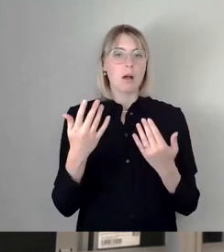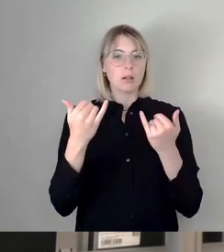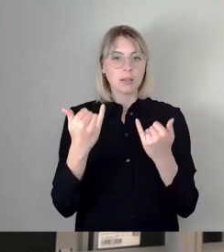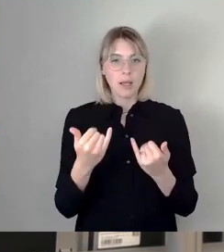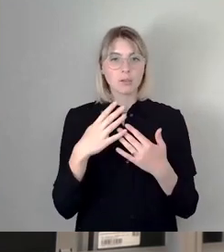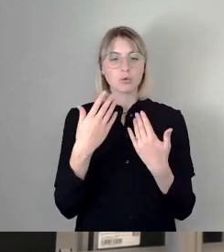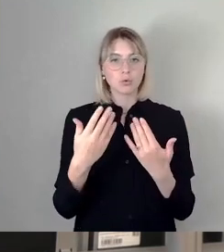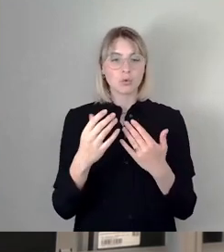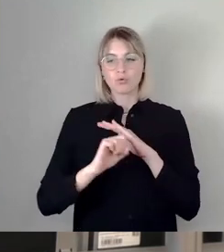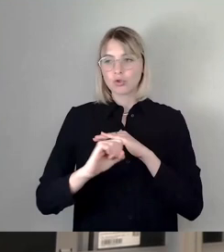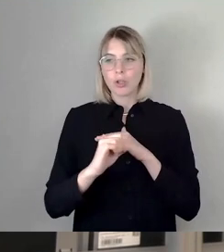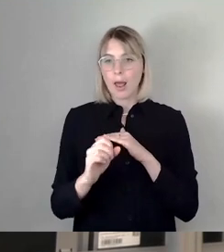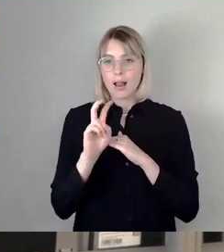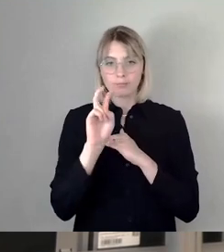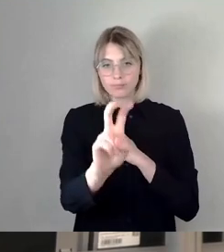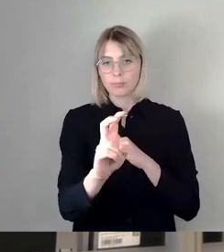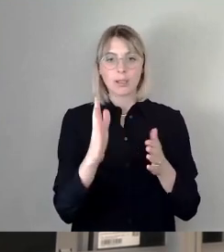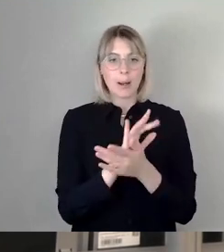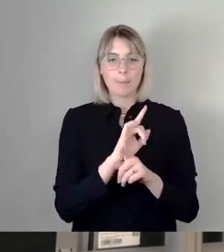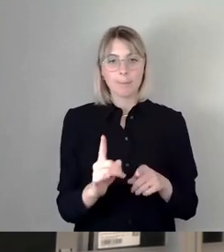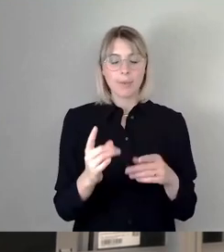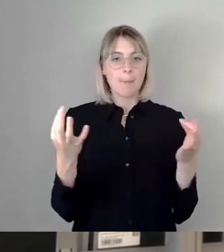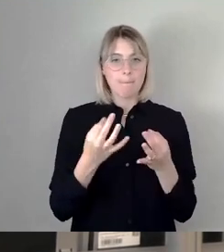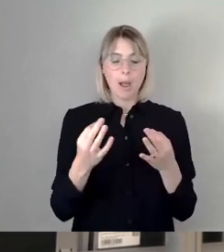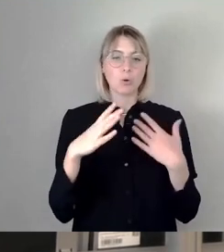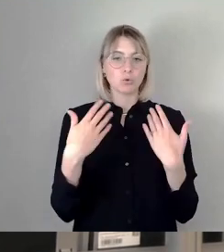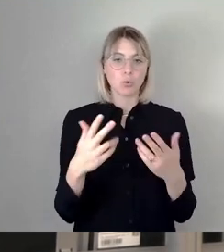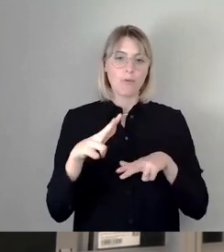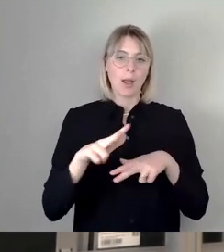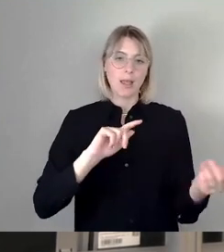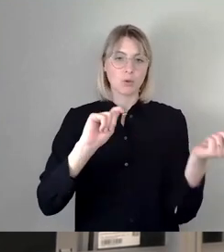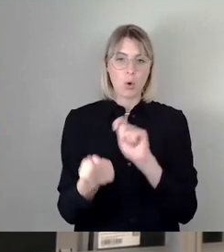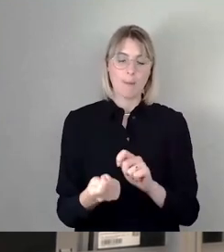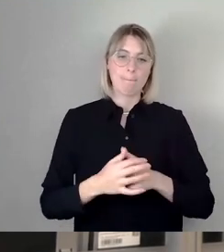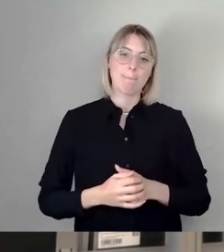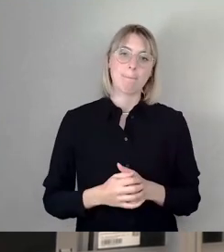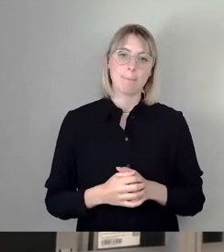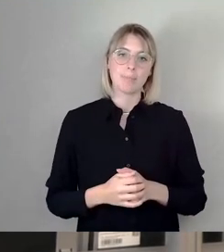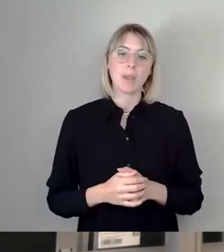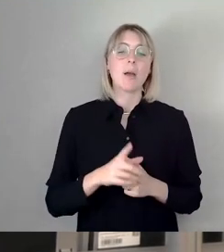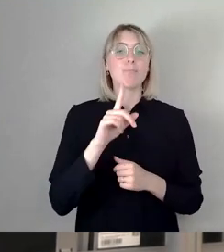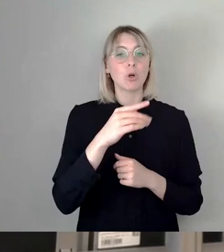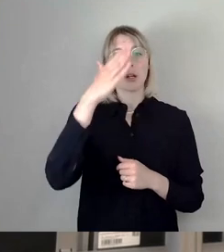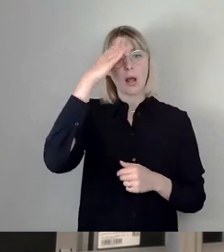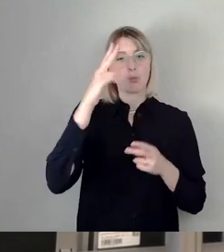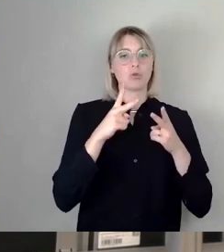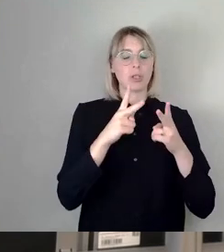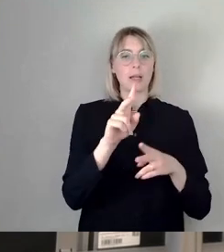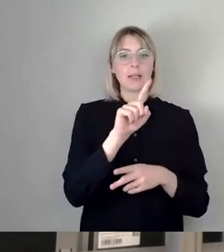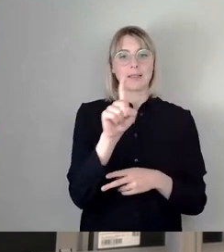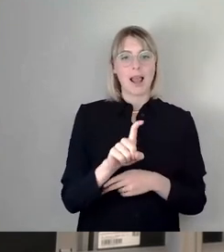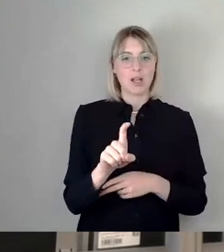vorankommen müssten, wenn wir tatsächlich die Verkehrswende wollten. Und das bedeutet eben an einer Hauptstrecke, wie am Zellischen Weg, ein eigenes Gleisbett.